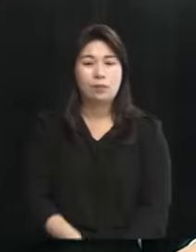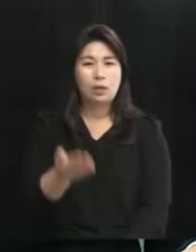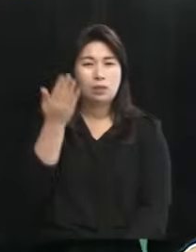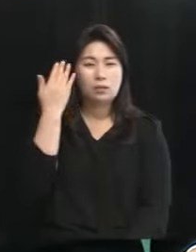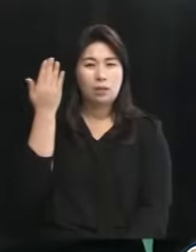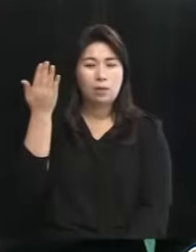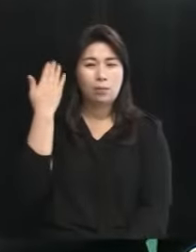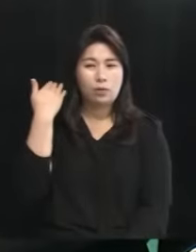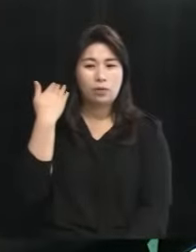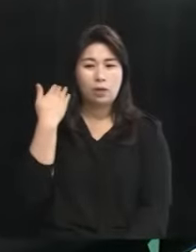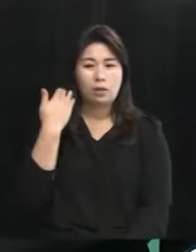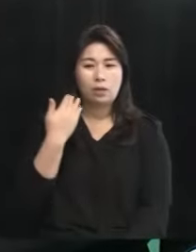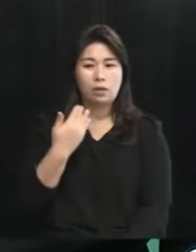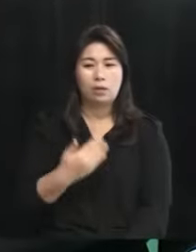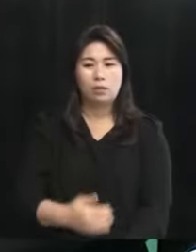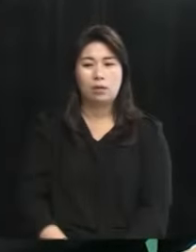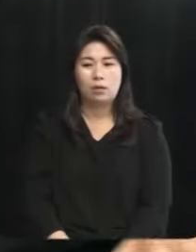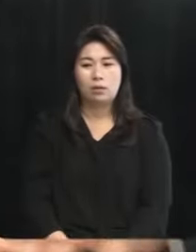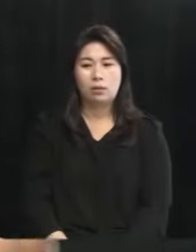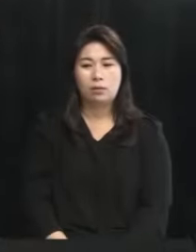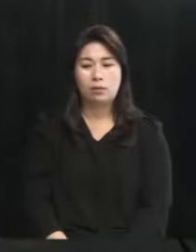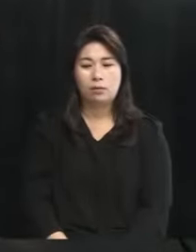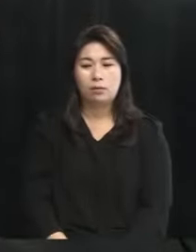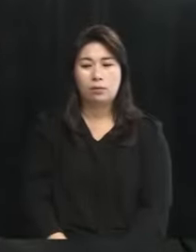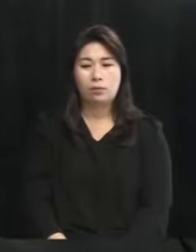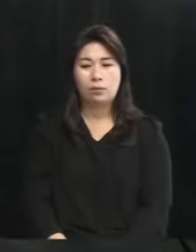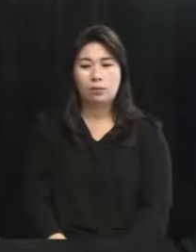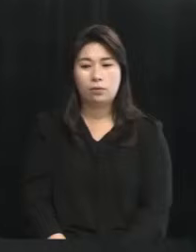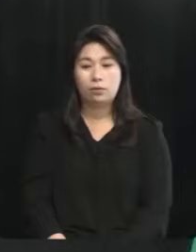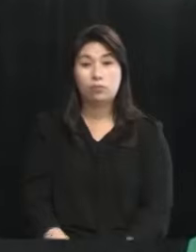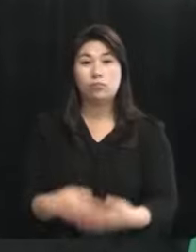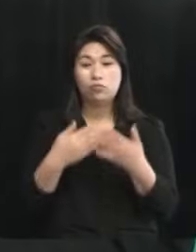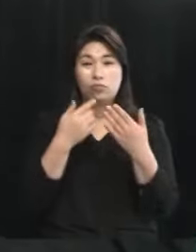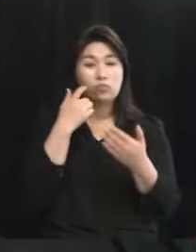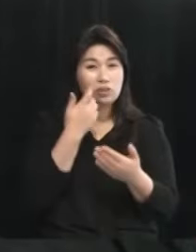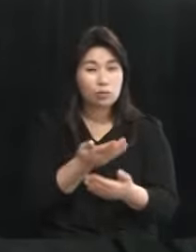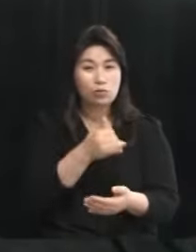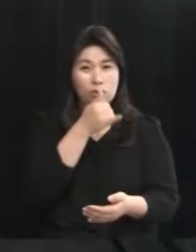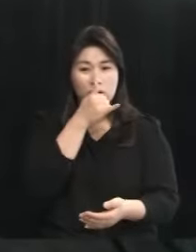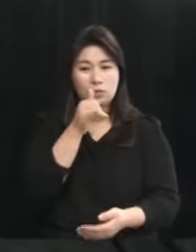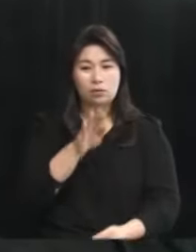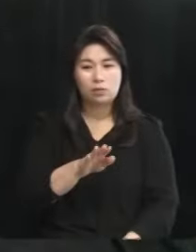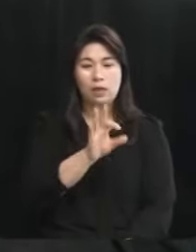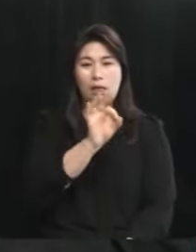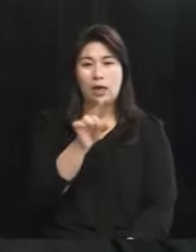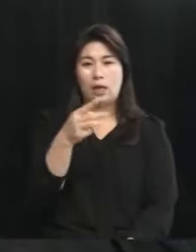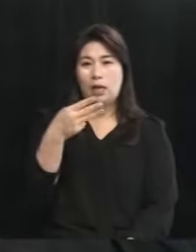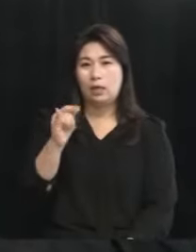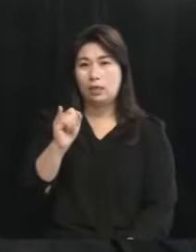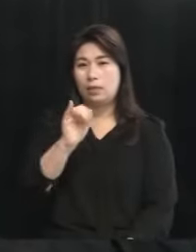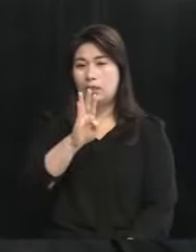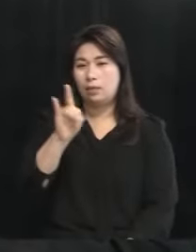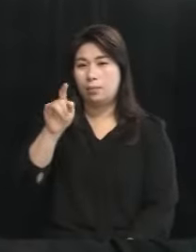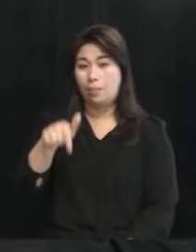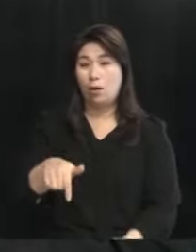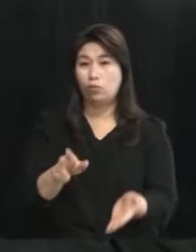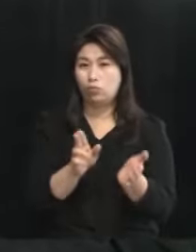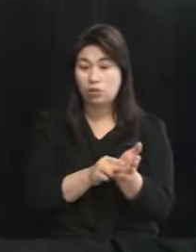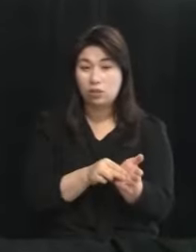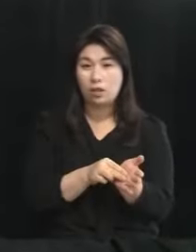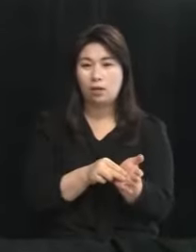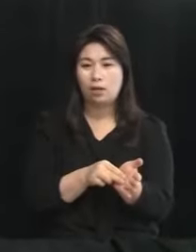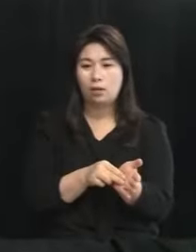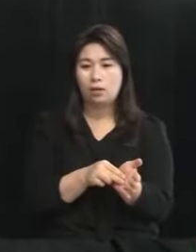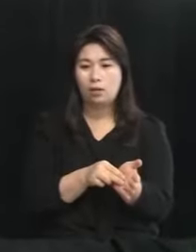지난번에 아리백에 대한 이야기를 드렸었는데요 아리백의 문제에서 우리